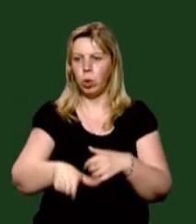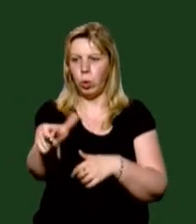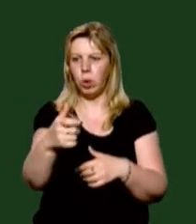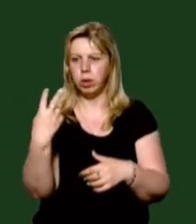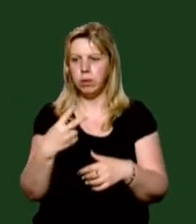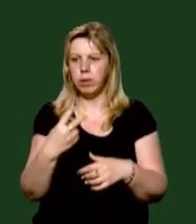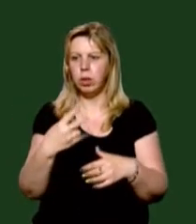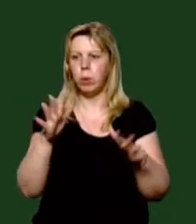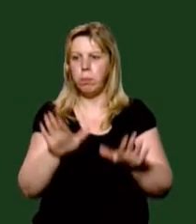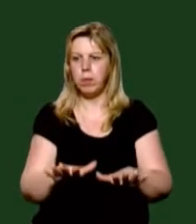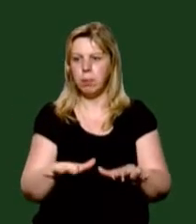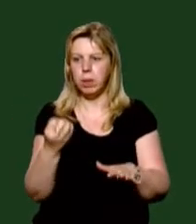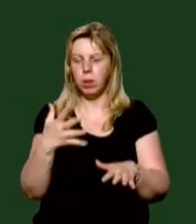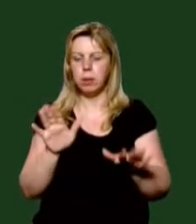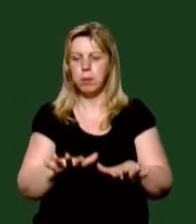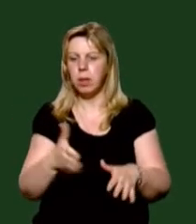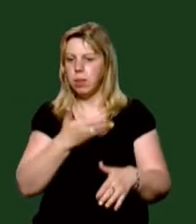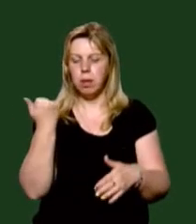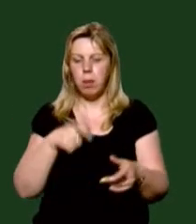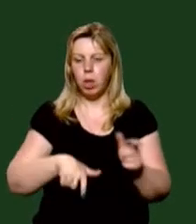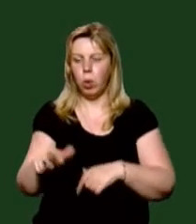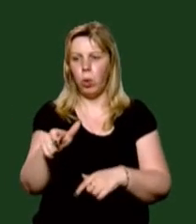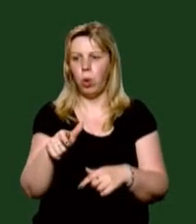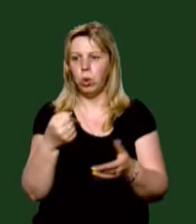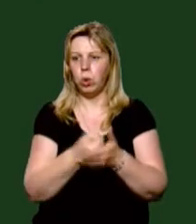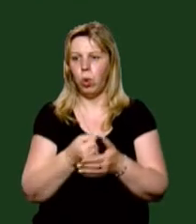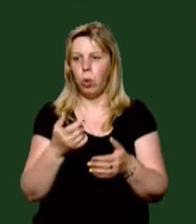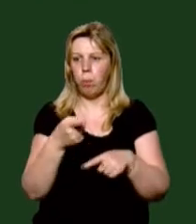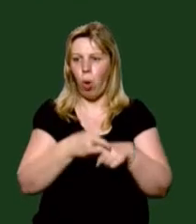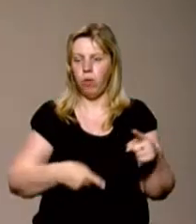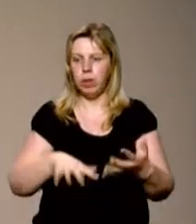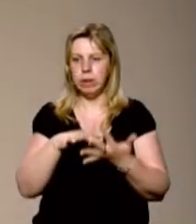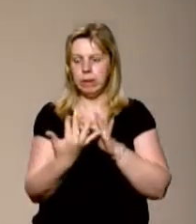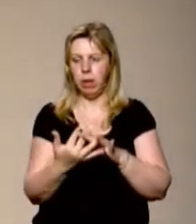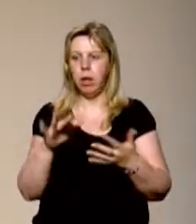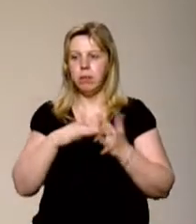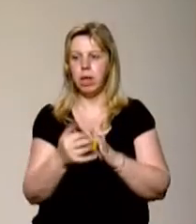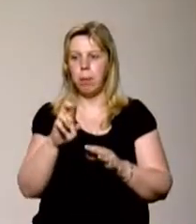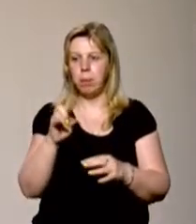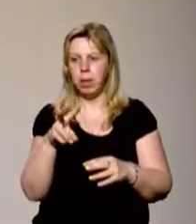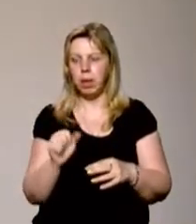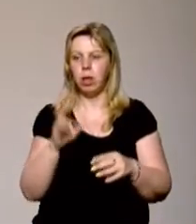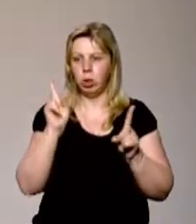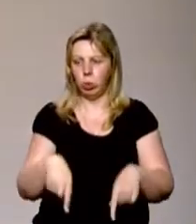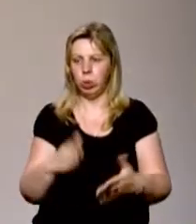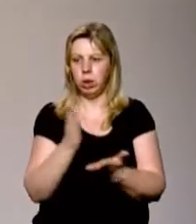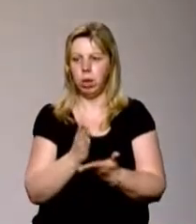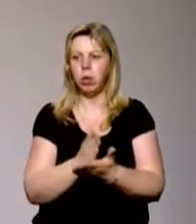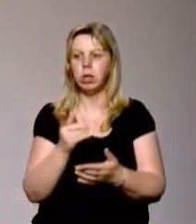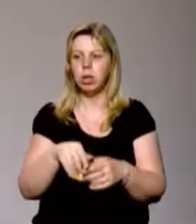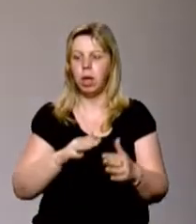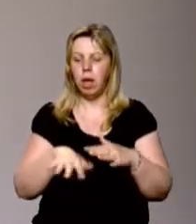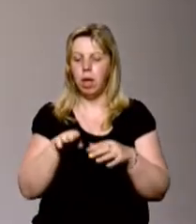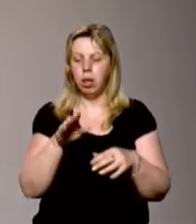15 місцях. Нема сполучення до половини села. У селі Білини, яке також розташоване на